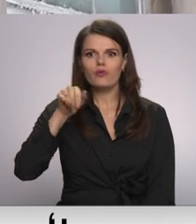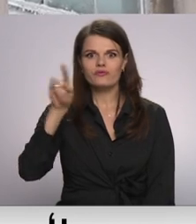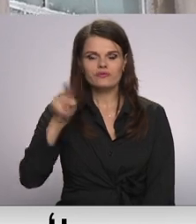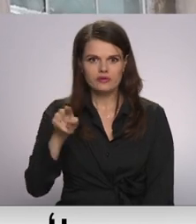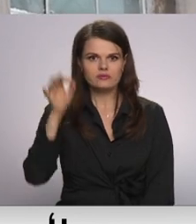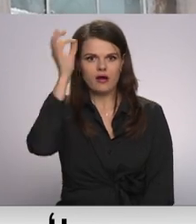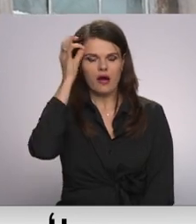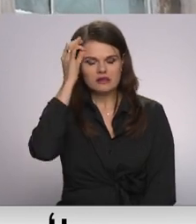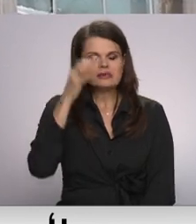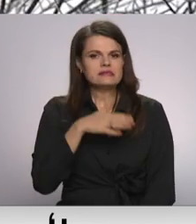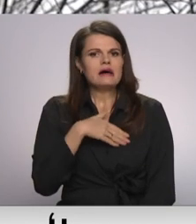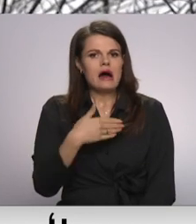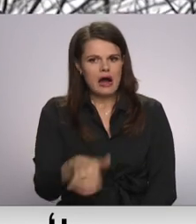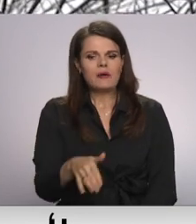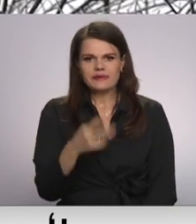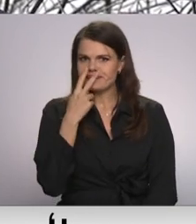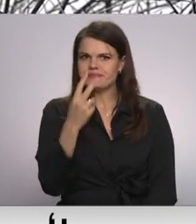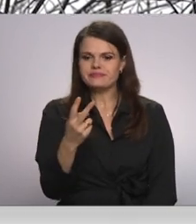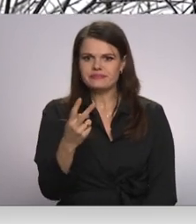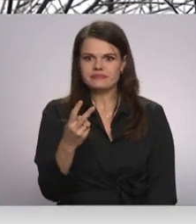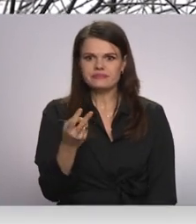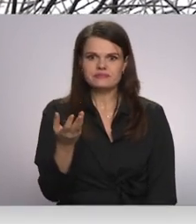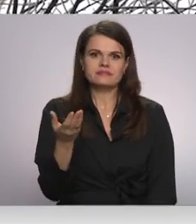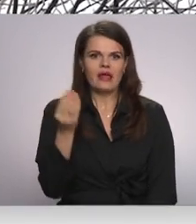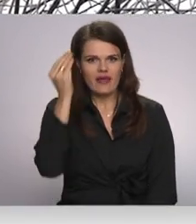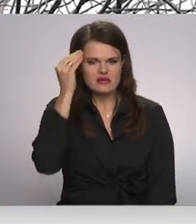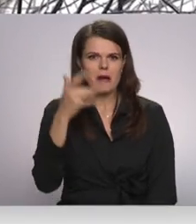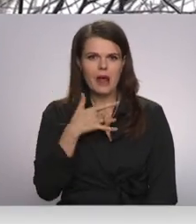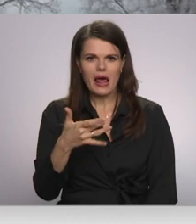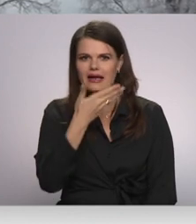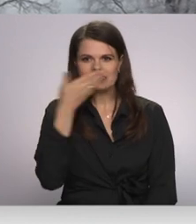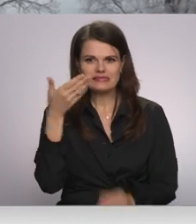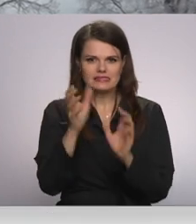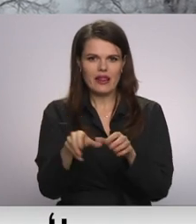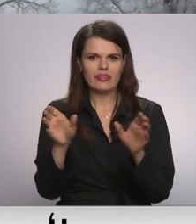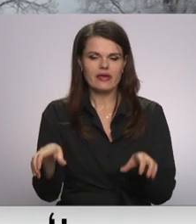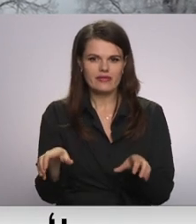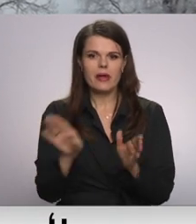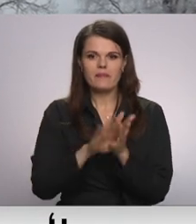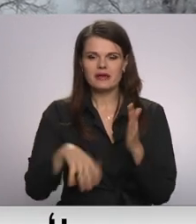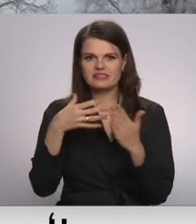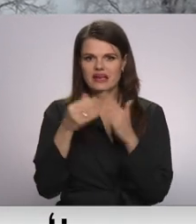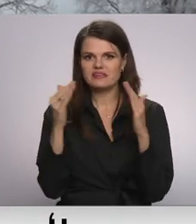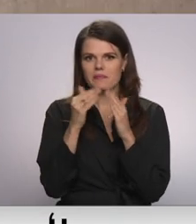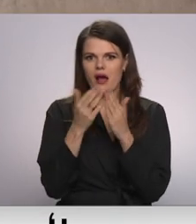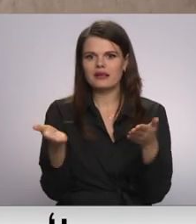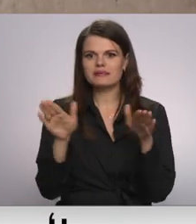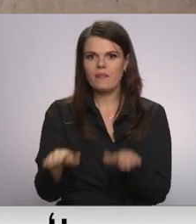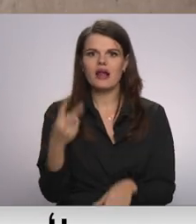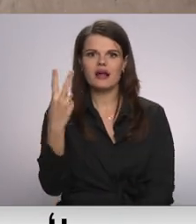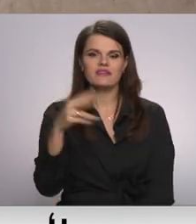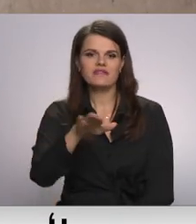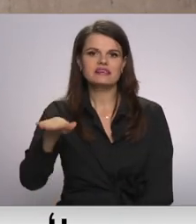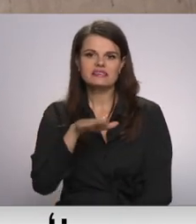noskatās ar līdzjūtību. It kā no sildītāju un viss. Bez savu mājokļu un iedzīvas palika divas